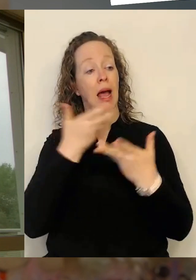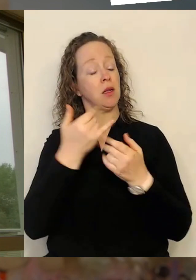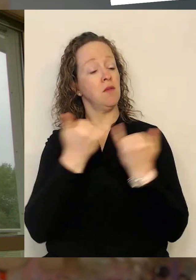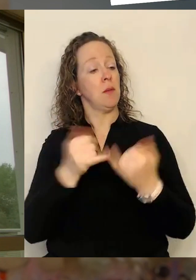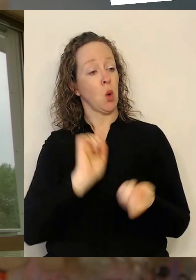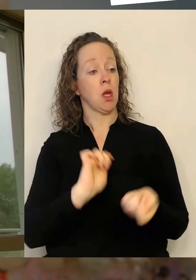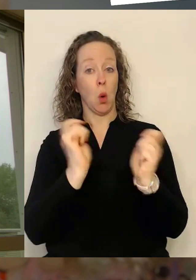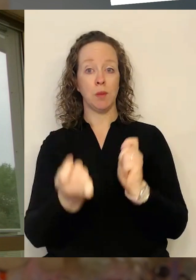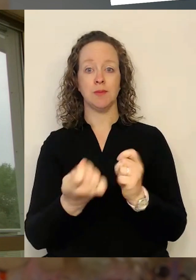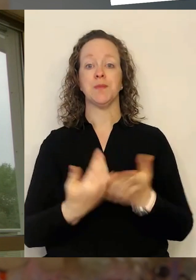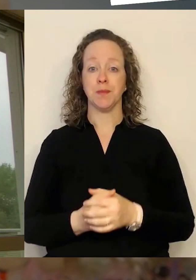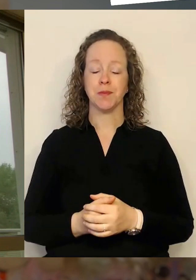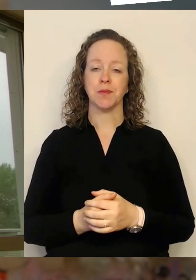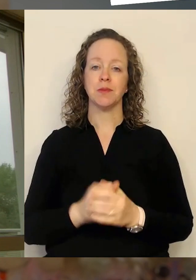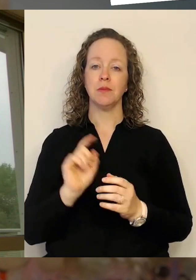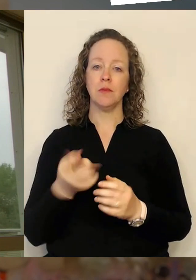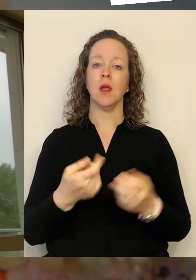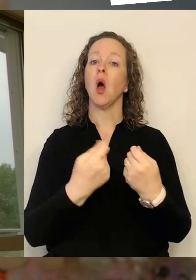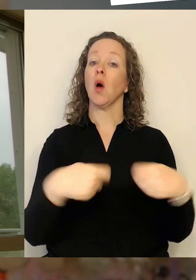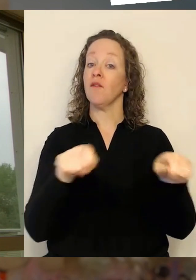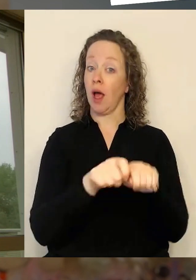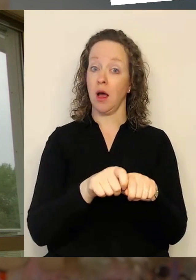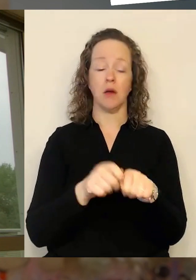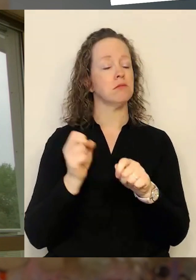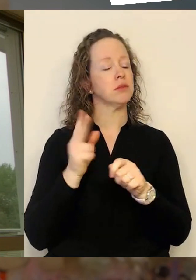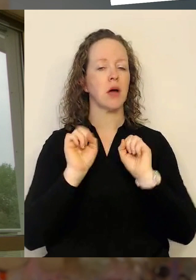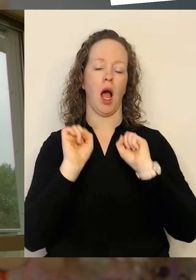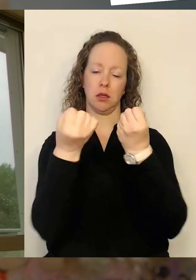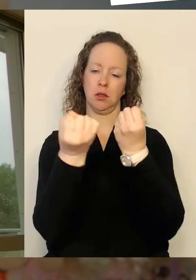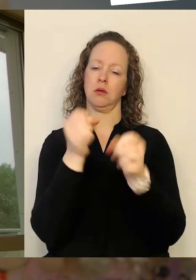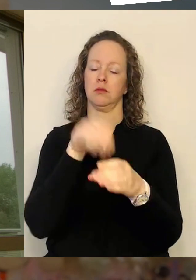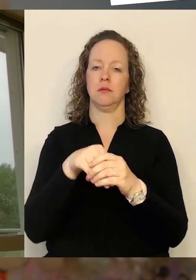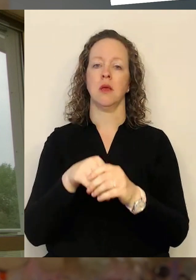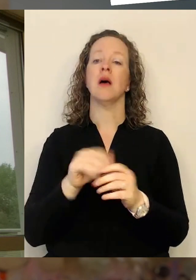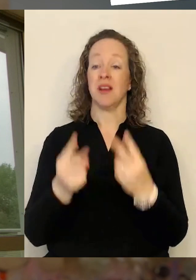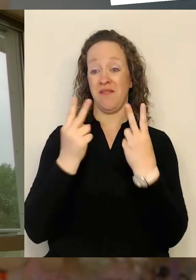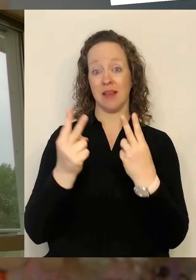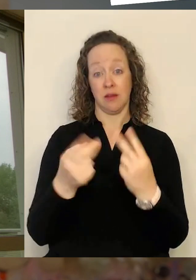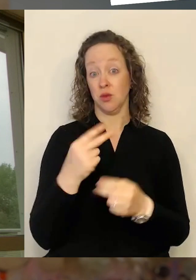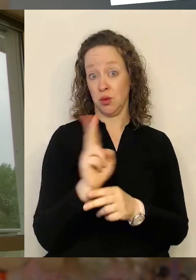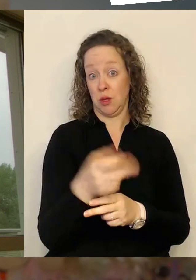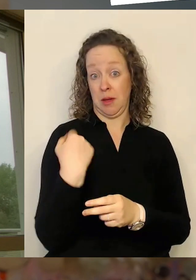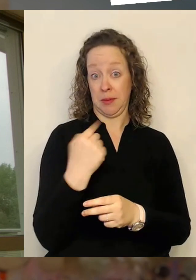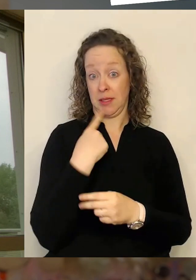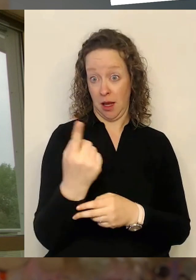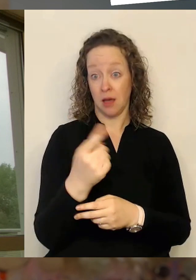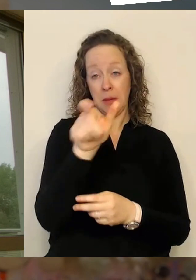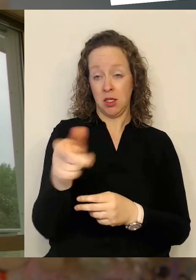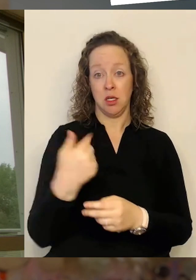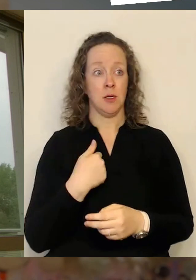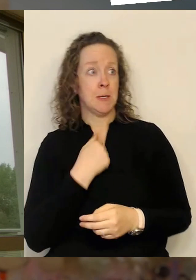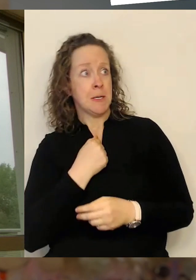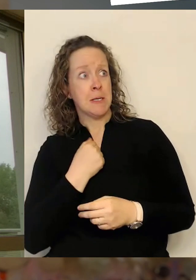Verein, wo viele aktiv mitwirken, aber es geht natürlich auch darum, gerade die Menschen zu erreichen, die Sie genannt haben und da ist mir besonders wichtig,